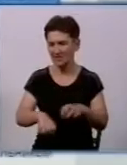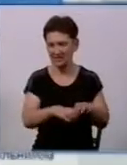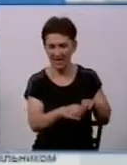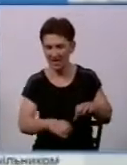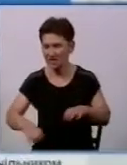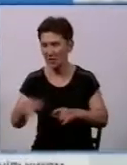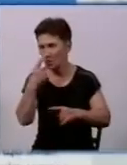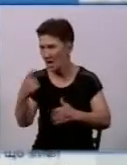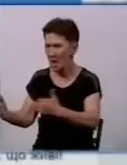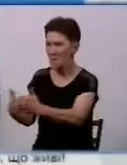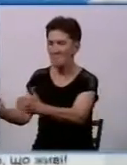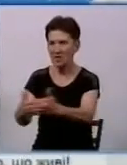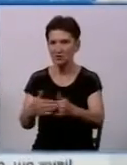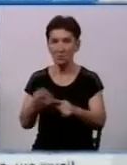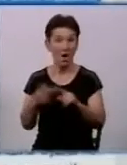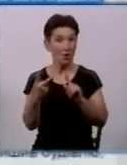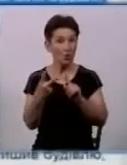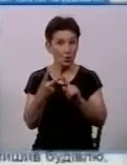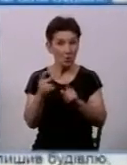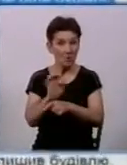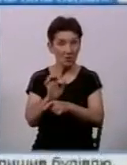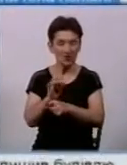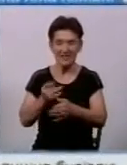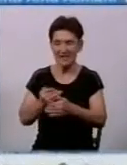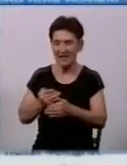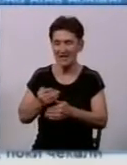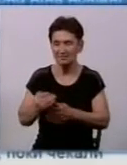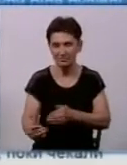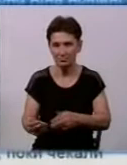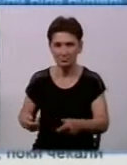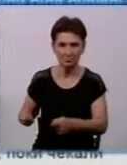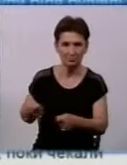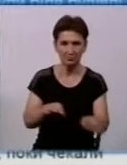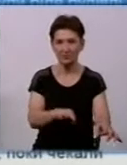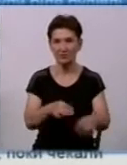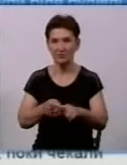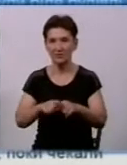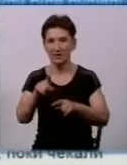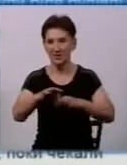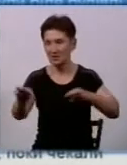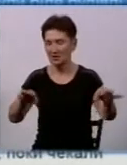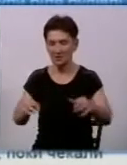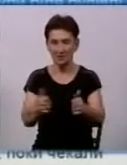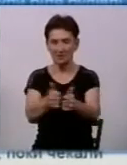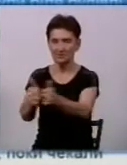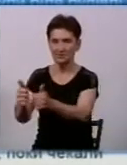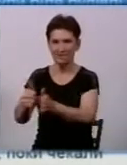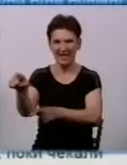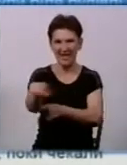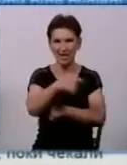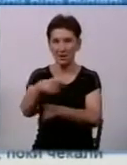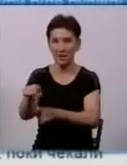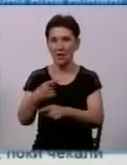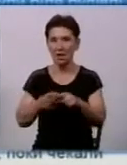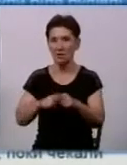найближче. Також, що друга машина під'їхала трохи з затримкою та був втрачений час, бо їй заважав розміщений біля сусідньої будівлі кран. Підтвердили,